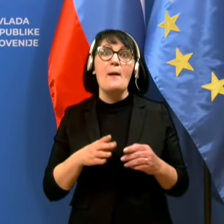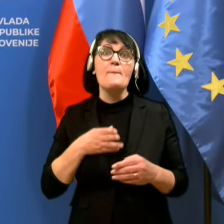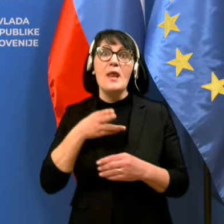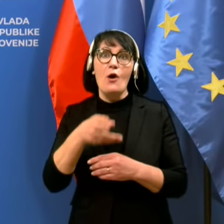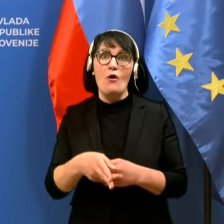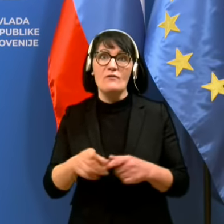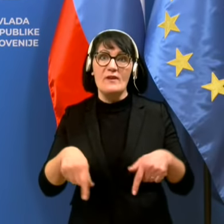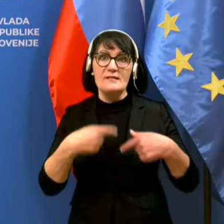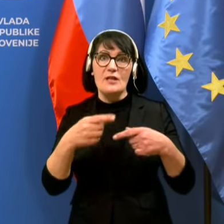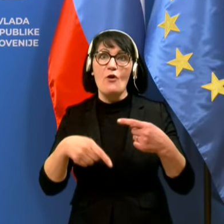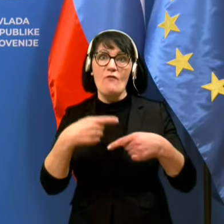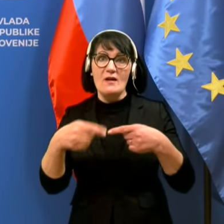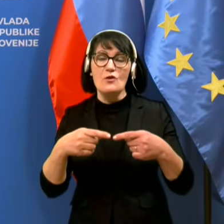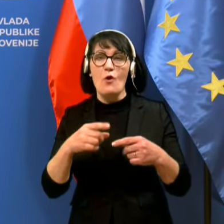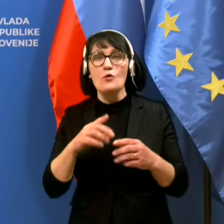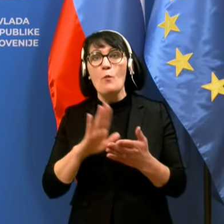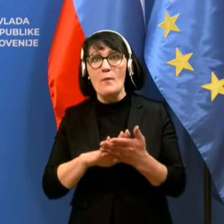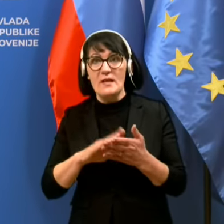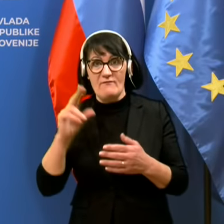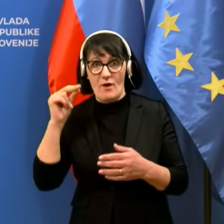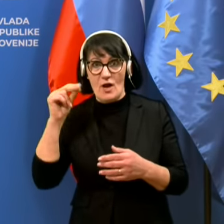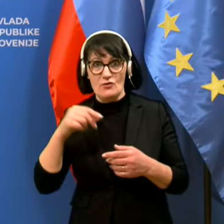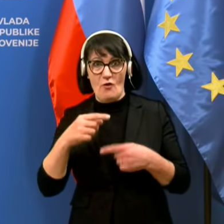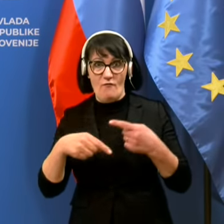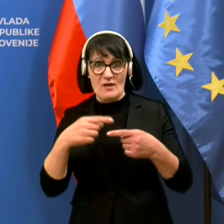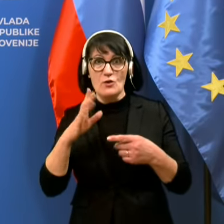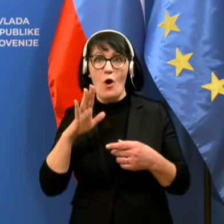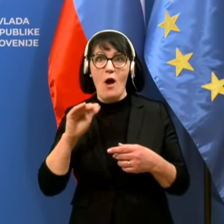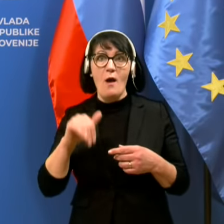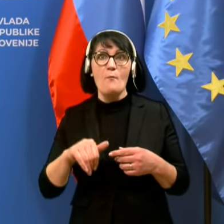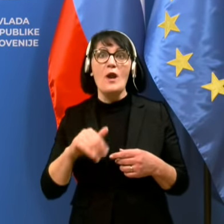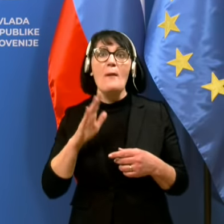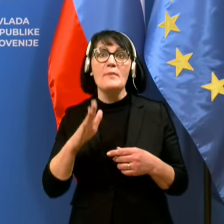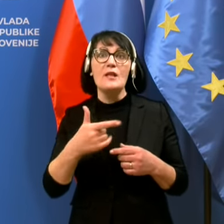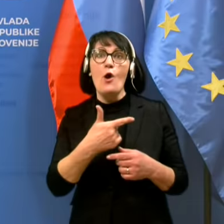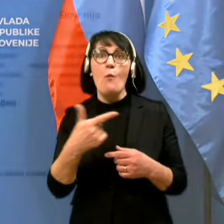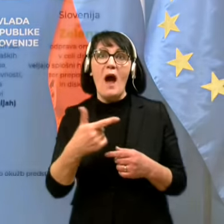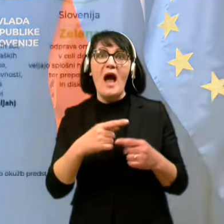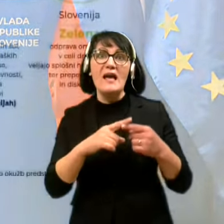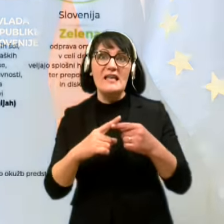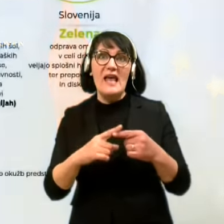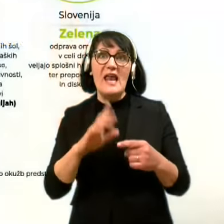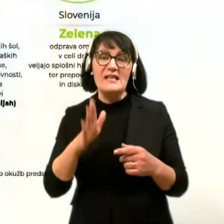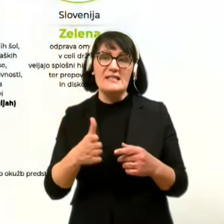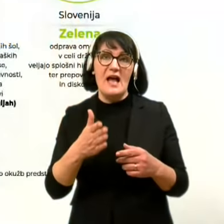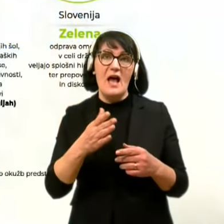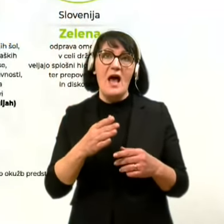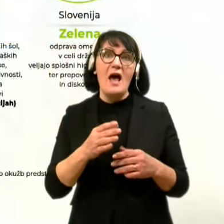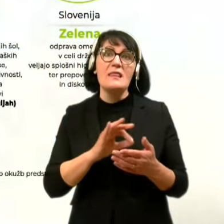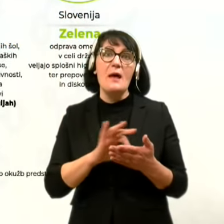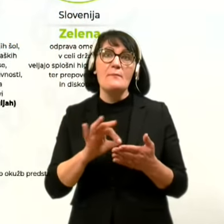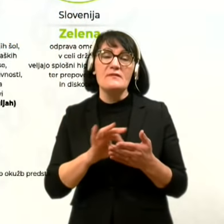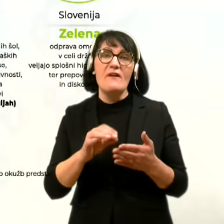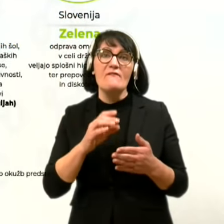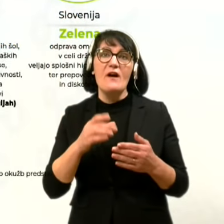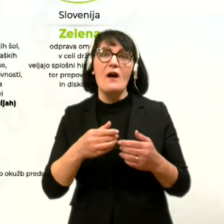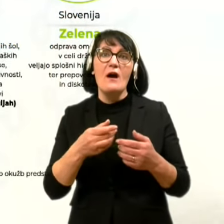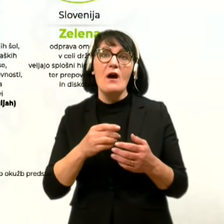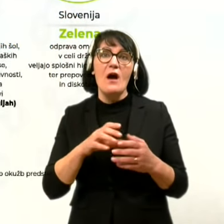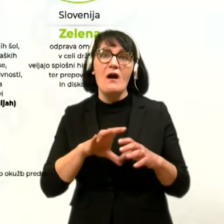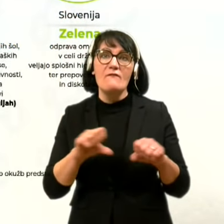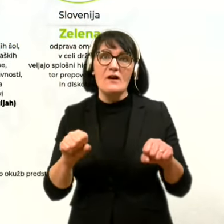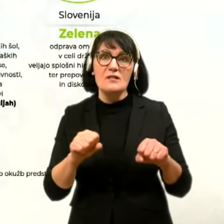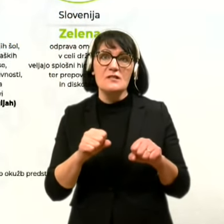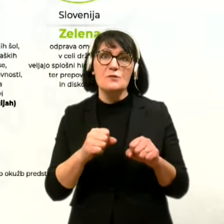v naslednjo fazo, se pravi v oranžno, morata biti namreč oba kriterija, ki sta navedena v načrtu sproščanja, ki ga sedaj tudi